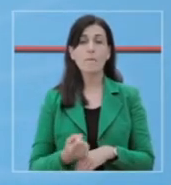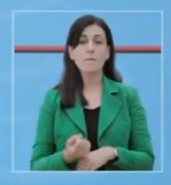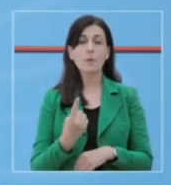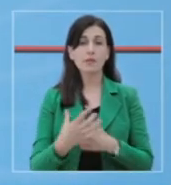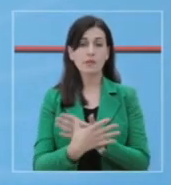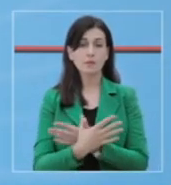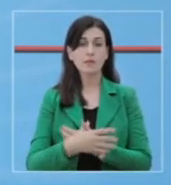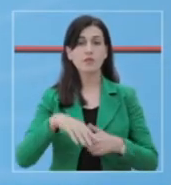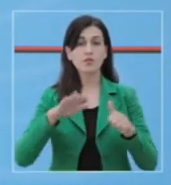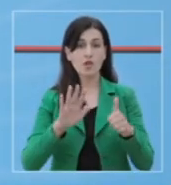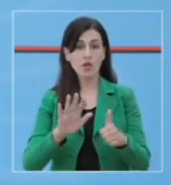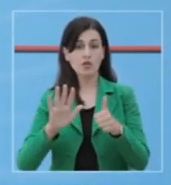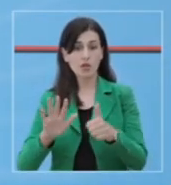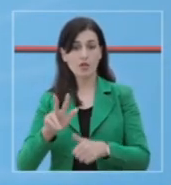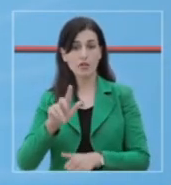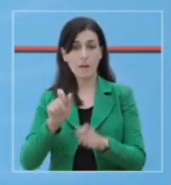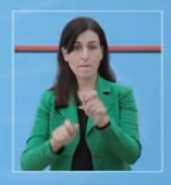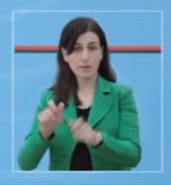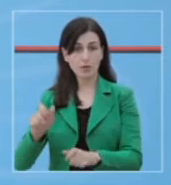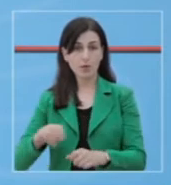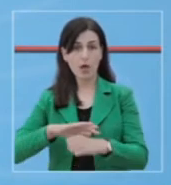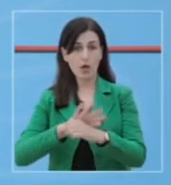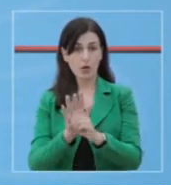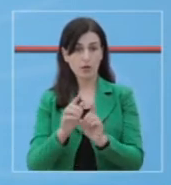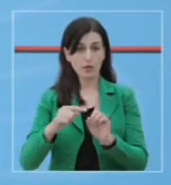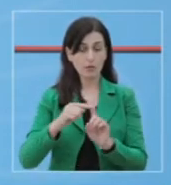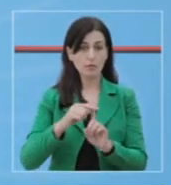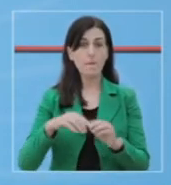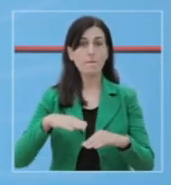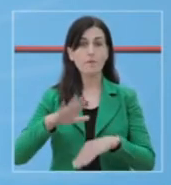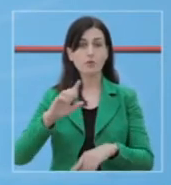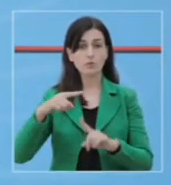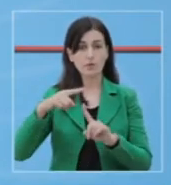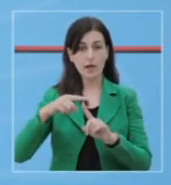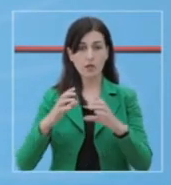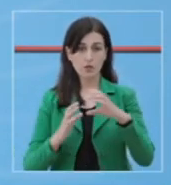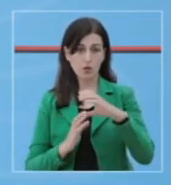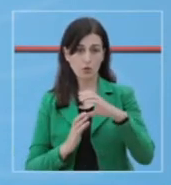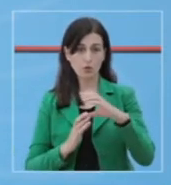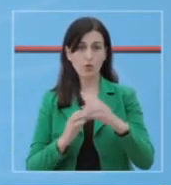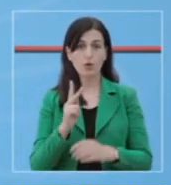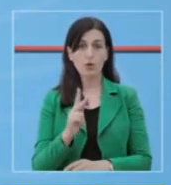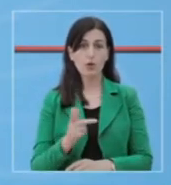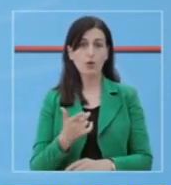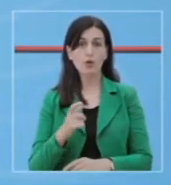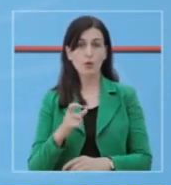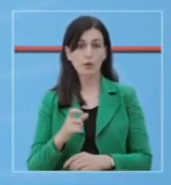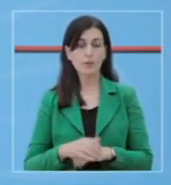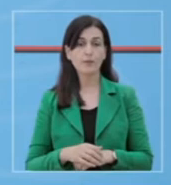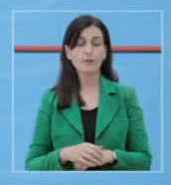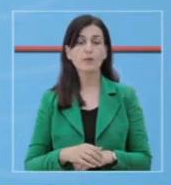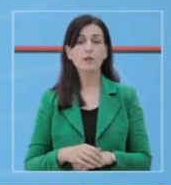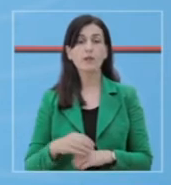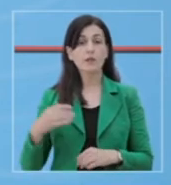aktualisht 663 persona aktiv me COVID-19, kryesisht në Tiran, Shkoder dhe Kry. Nisër nga